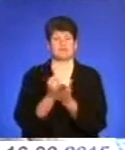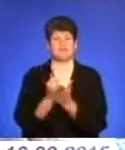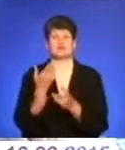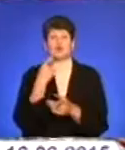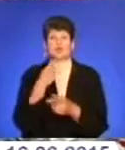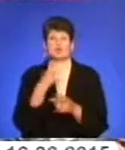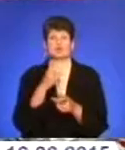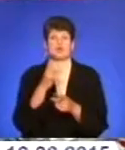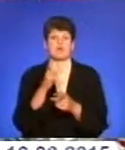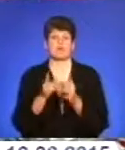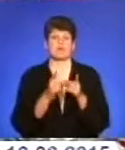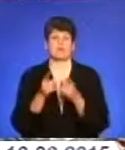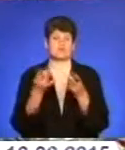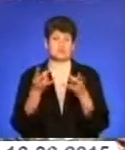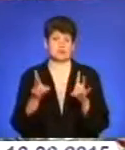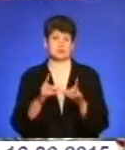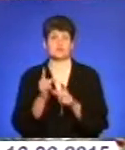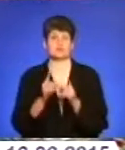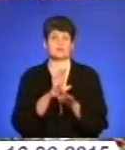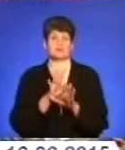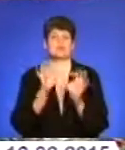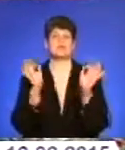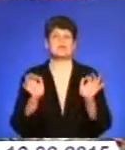що реформи не на часі, зміна накращена, настануть ніколи.